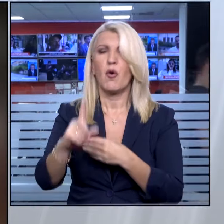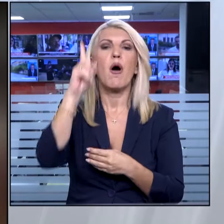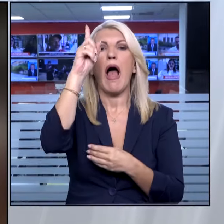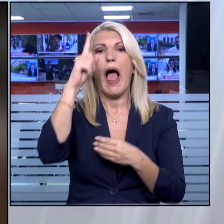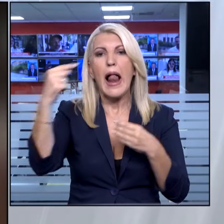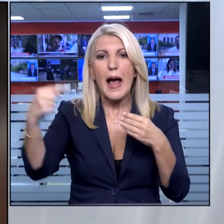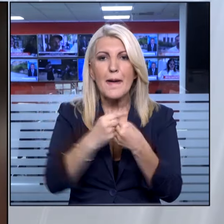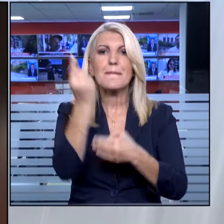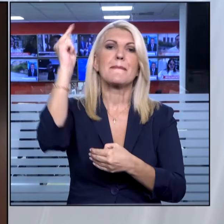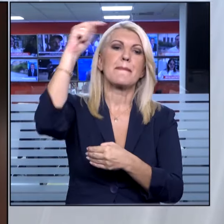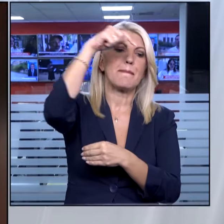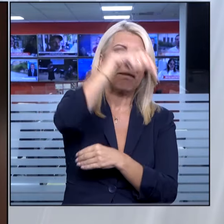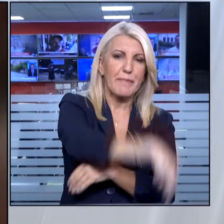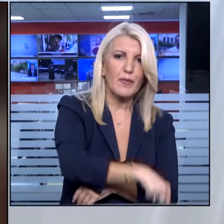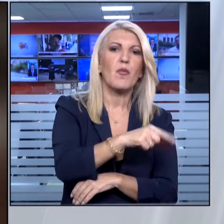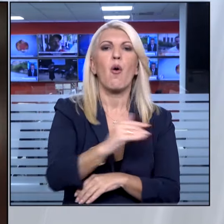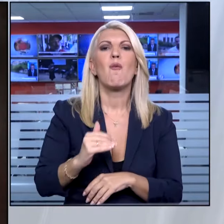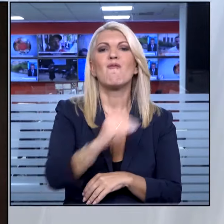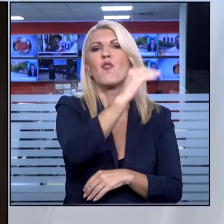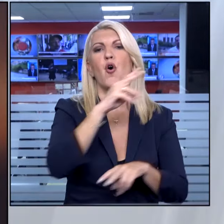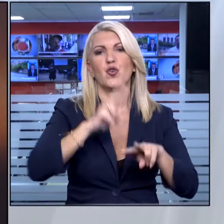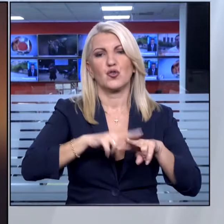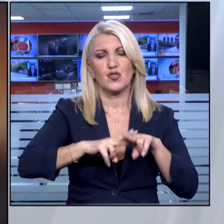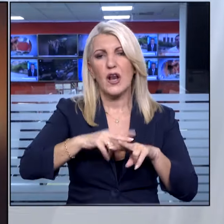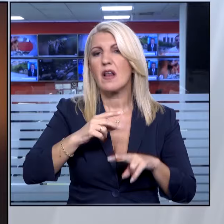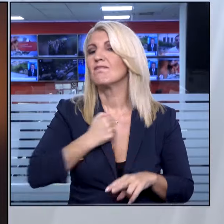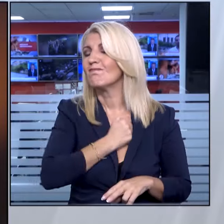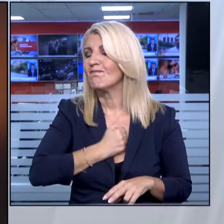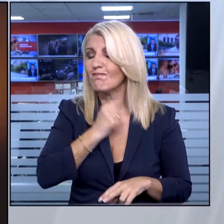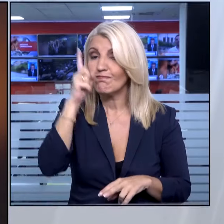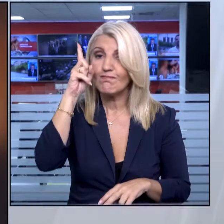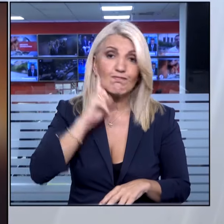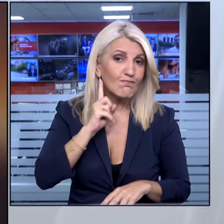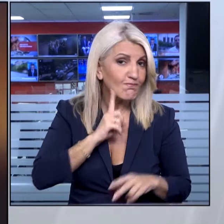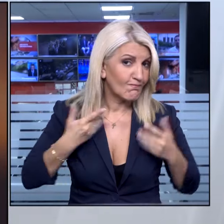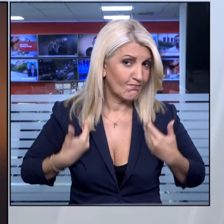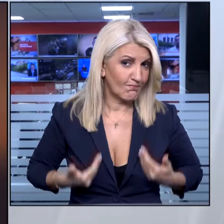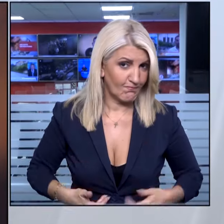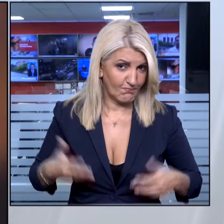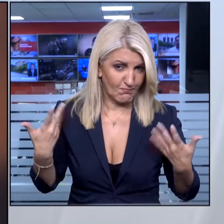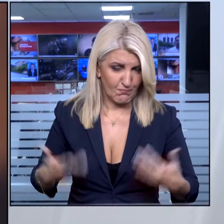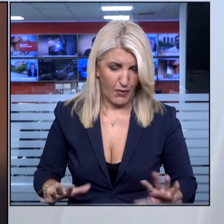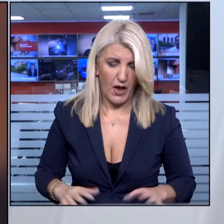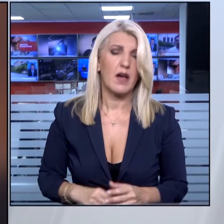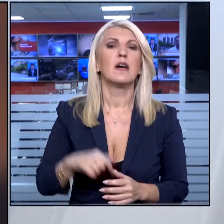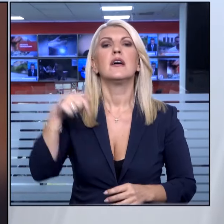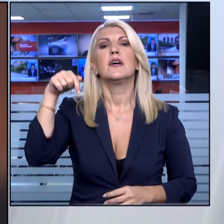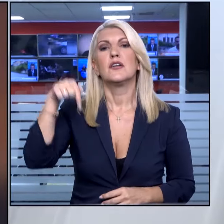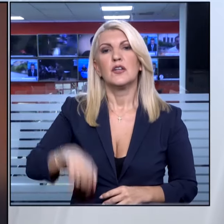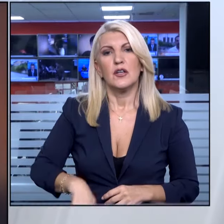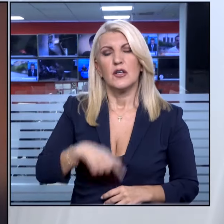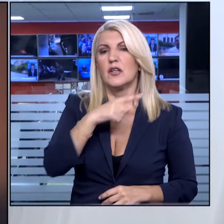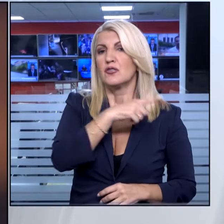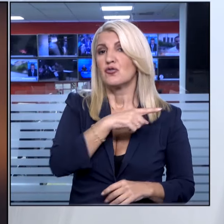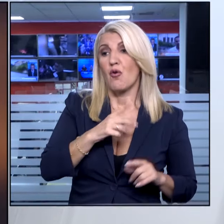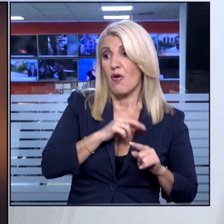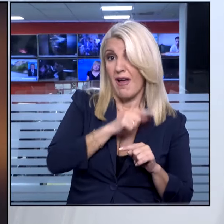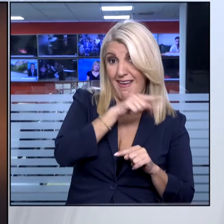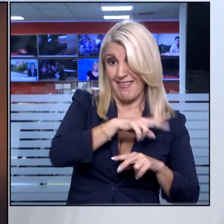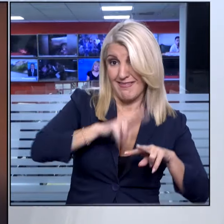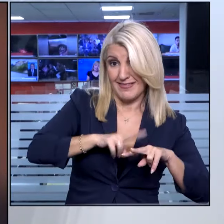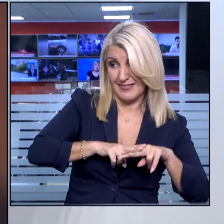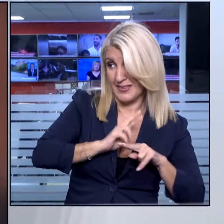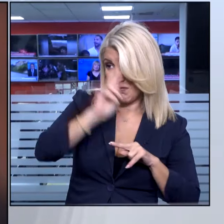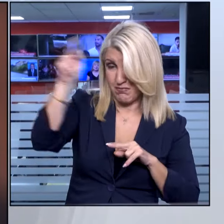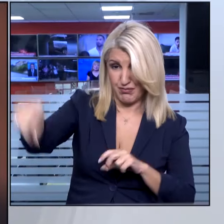Ισραήλ, με αποτέλεσμα να τραυματιστεί μια γυναίκα. Μετά τους φοδρούς βομβαρδισμούς στη Βυρητό, το Τελαβίβ στέλνει ξεκάθαρο μήνυμα ότι δεν